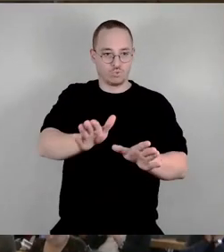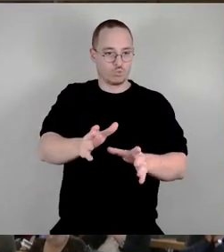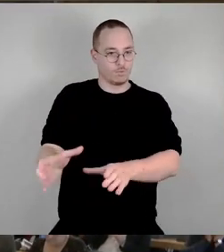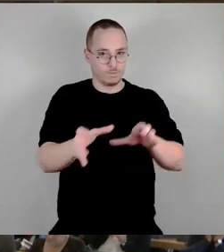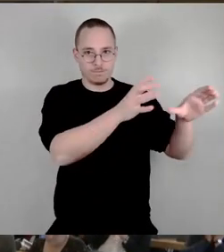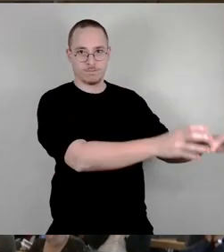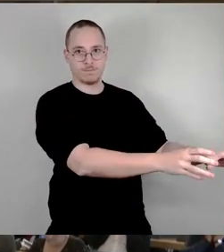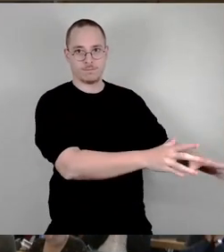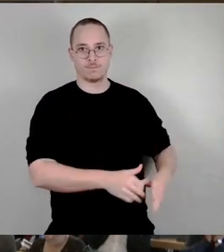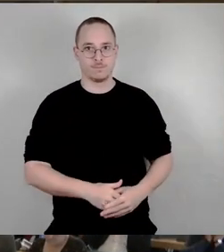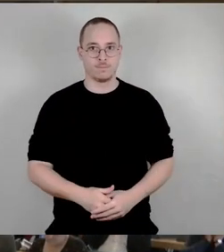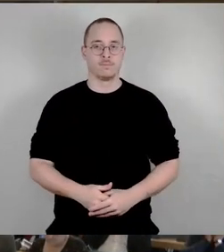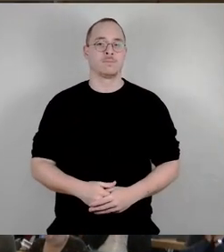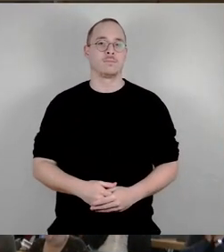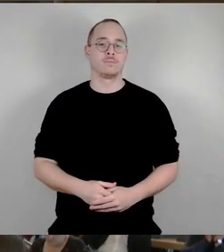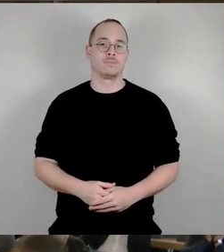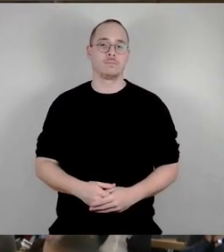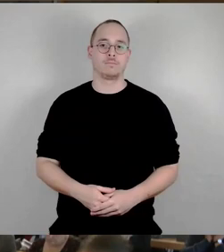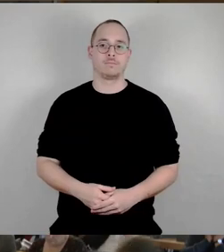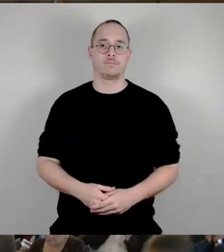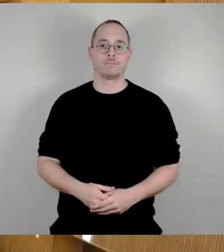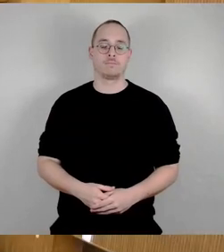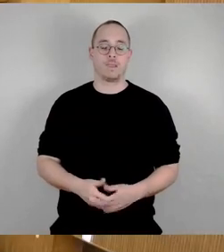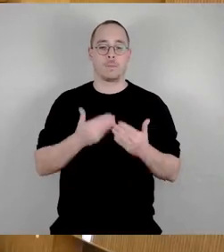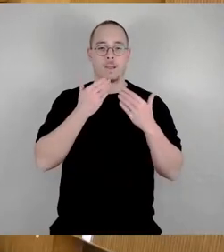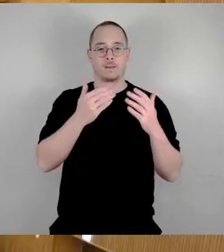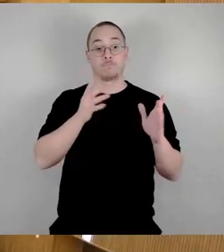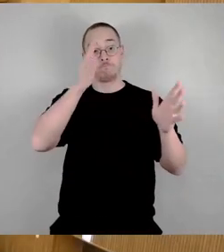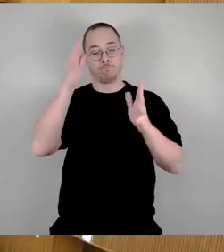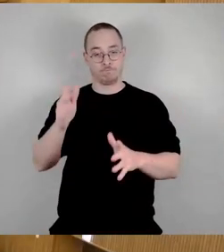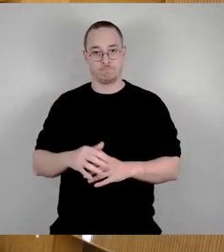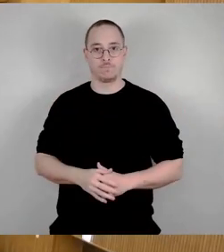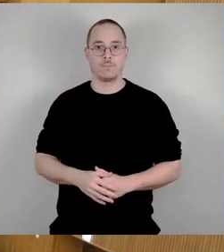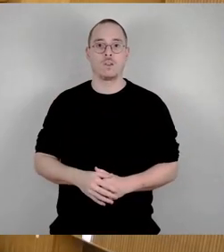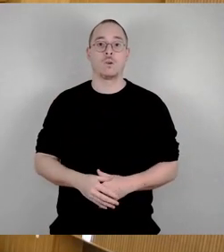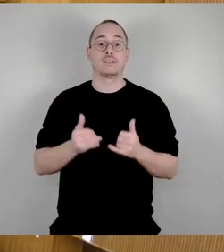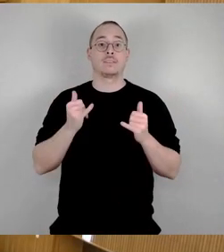So, damit steigen wir ein in die Fraktionsrunde. CDU-Fraktion beginnt. Herr Schmidt.